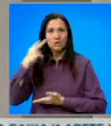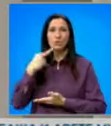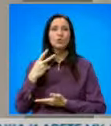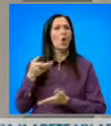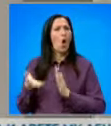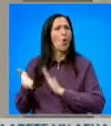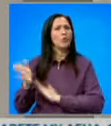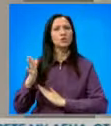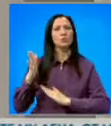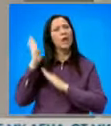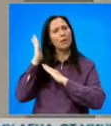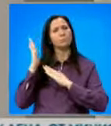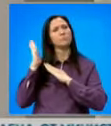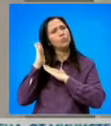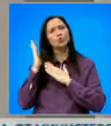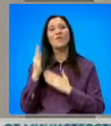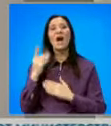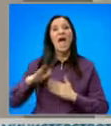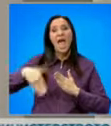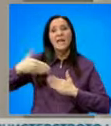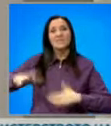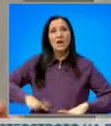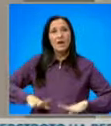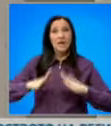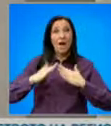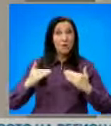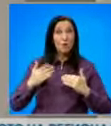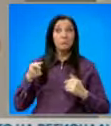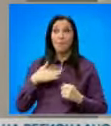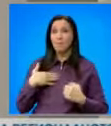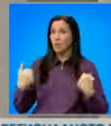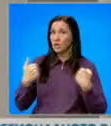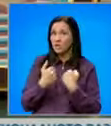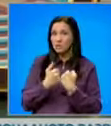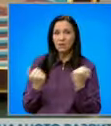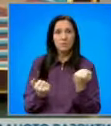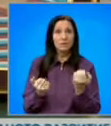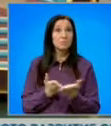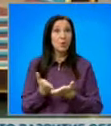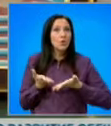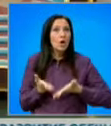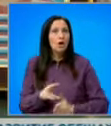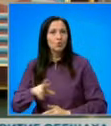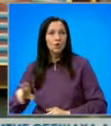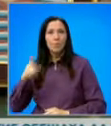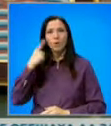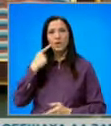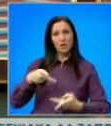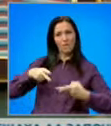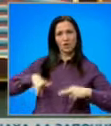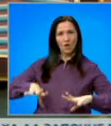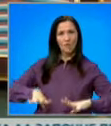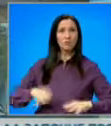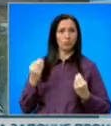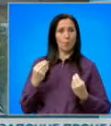заминал да нощува на извънградска вила, където претърпял инцидент с кола. Според родителите му младежец се върнал в града в добро